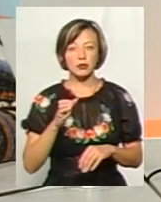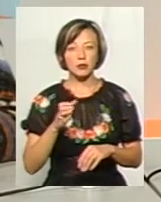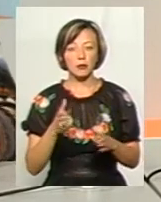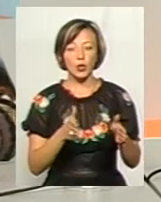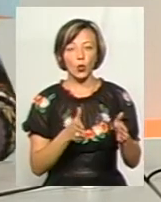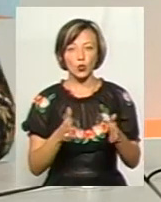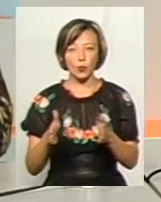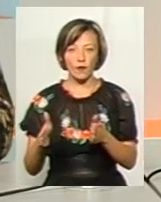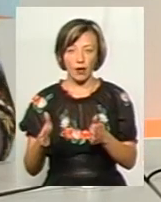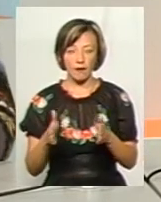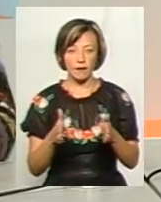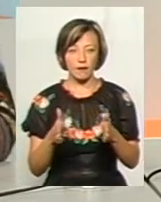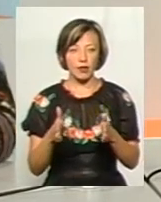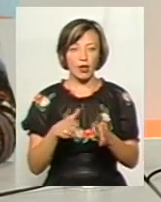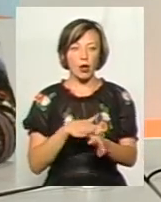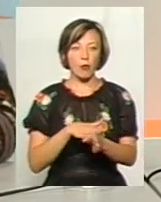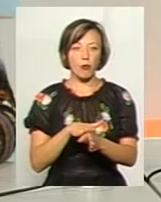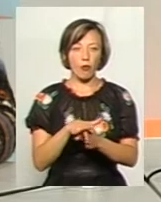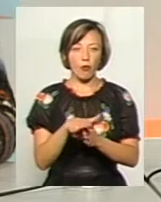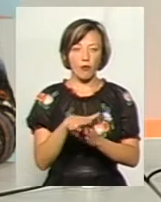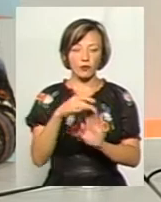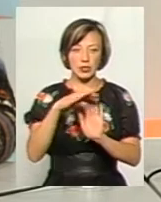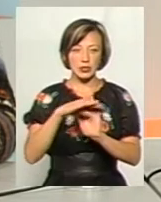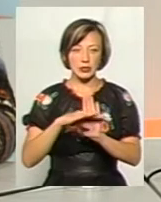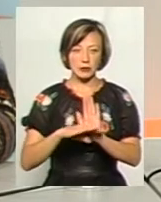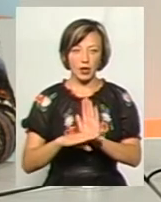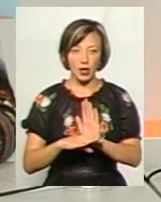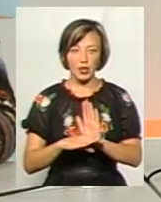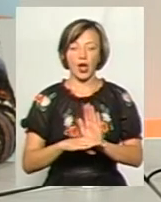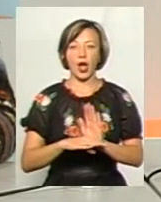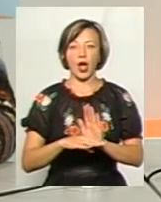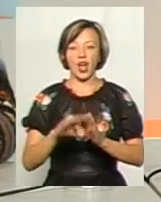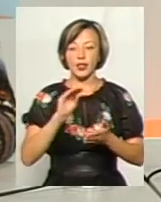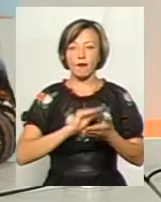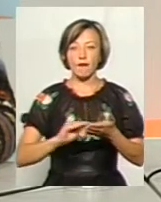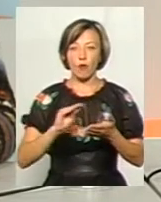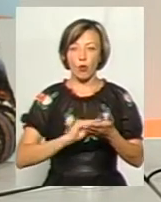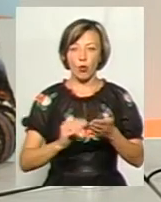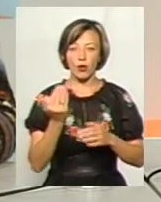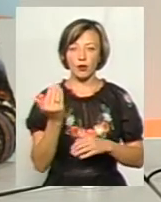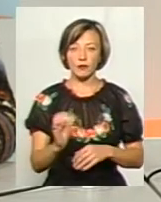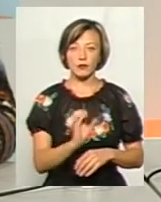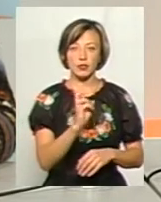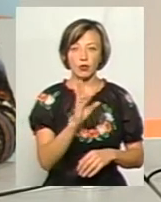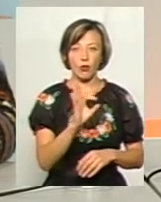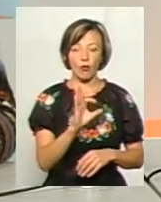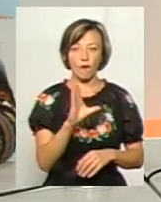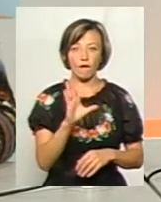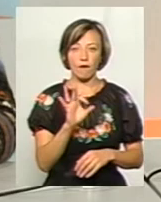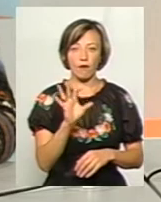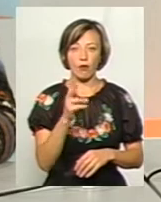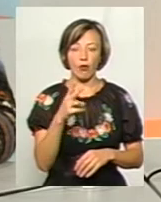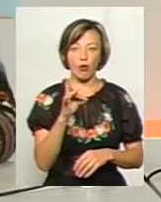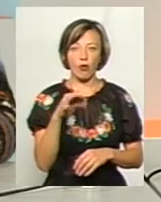підготував повне зібрання творів Сковороди, академічне, а видали це